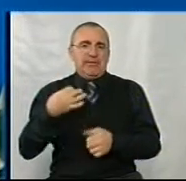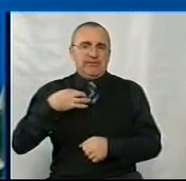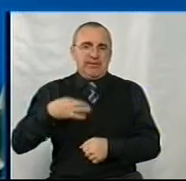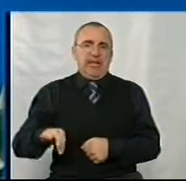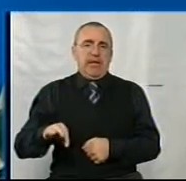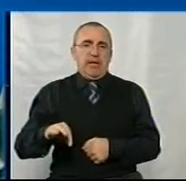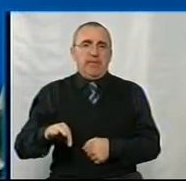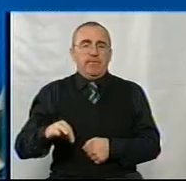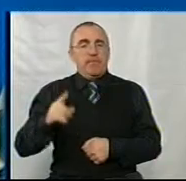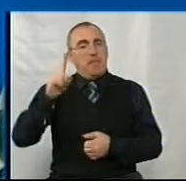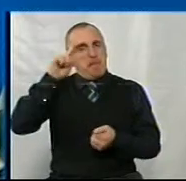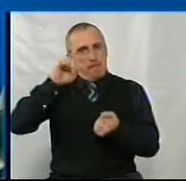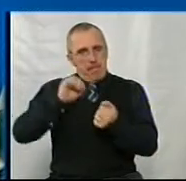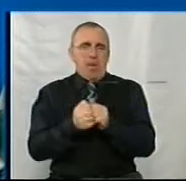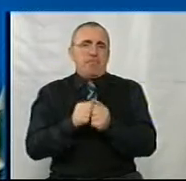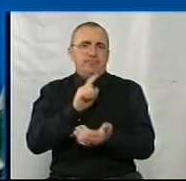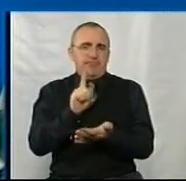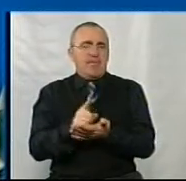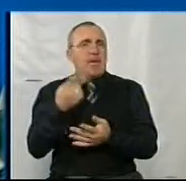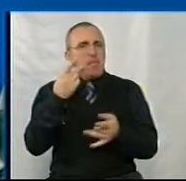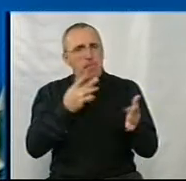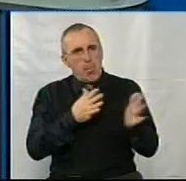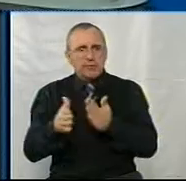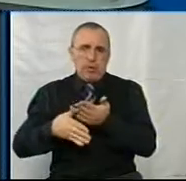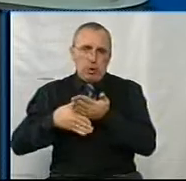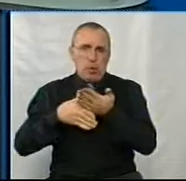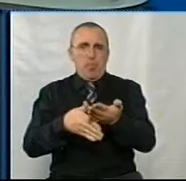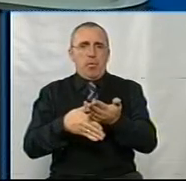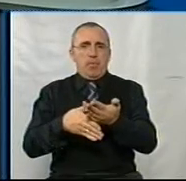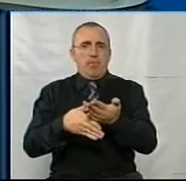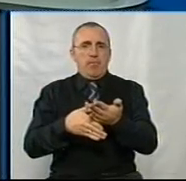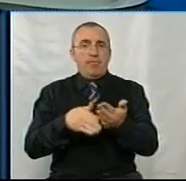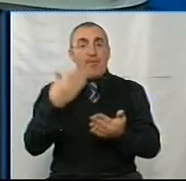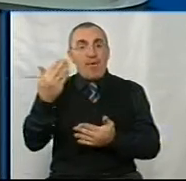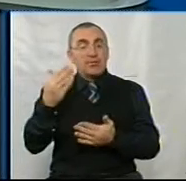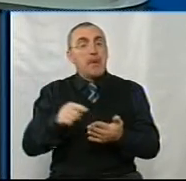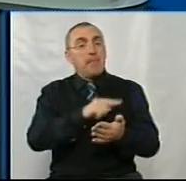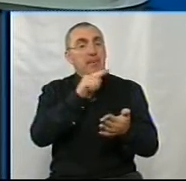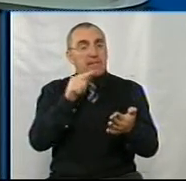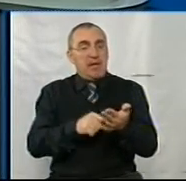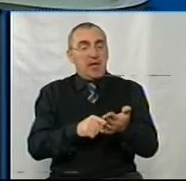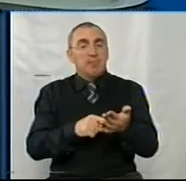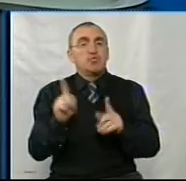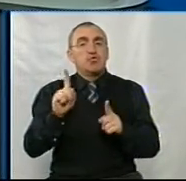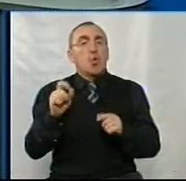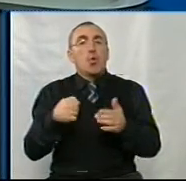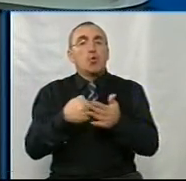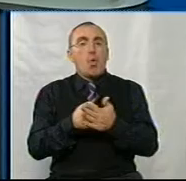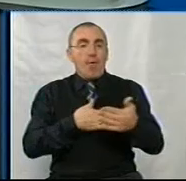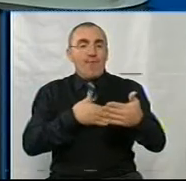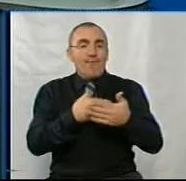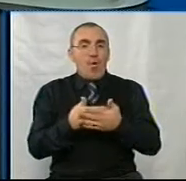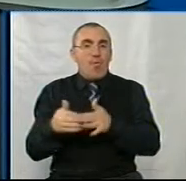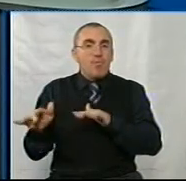повинні пам'ятати за це і постійно допомагати. Віктор, власне, це вже ваше питання щодо волонтерської